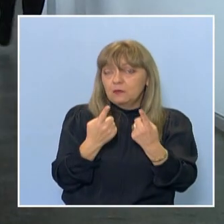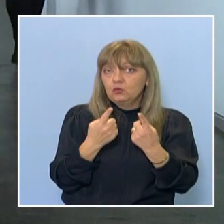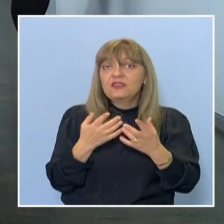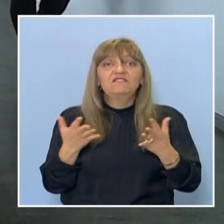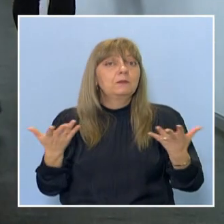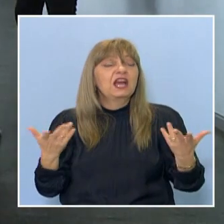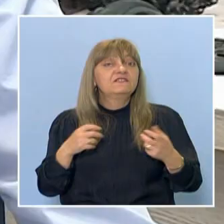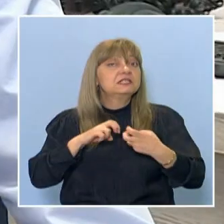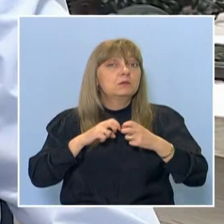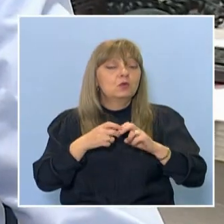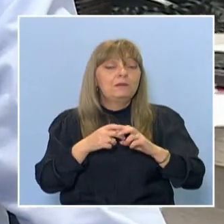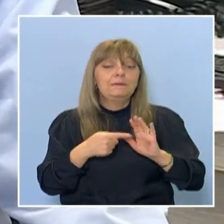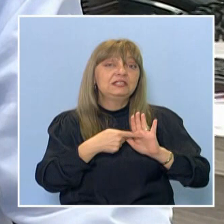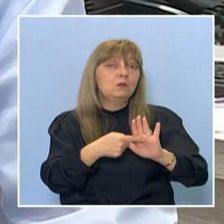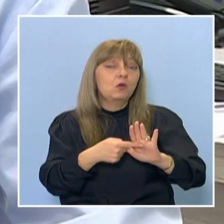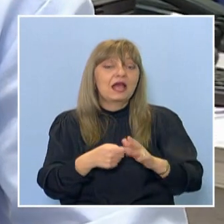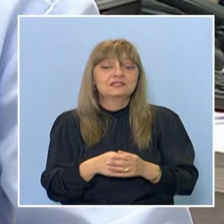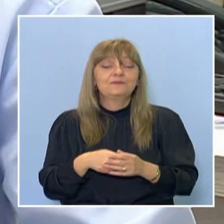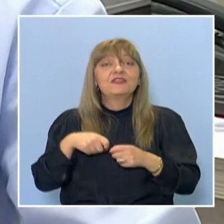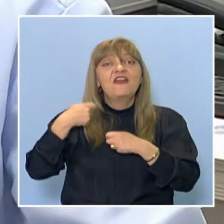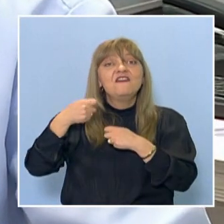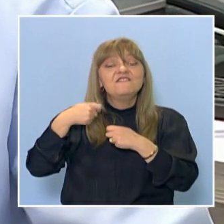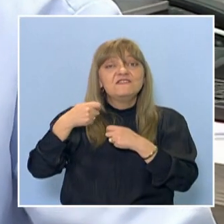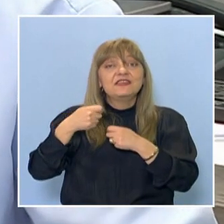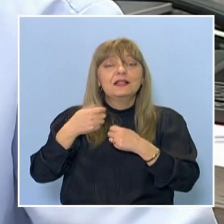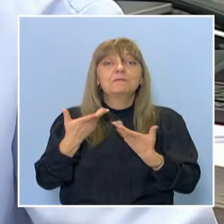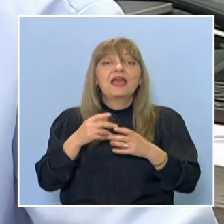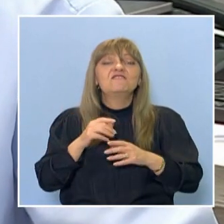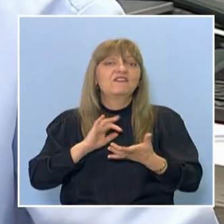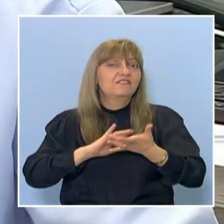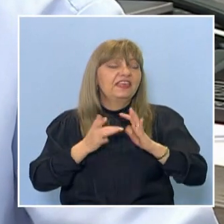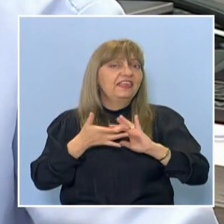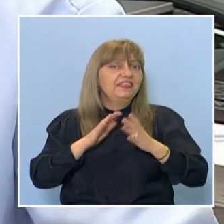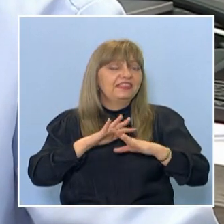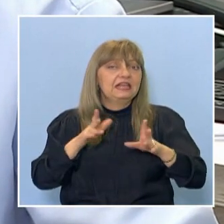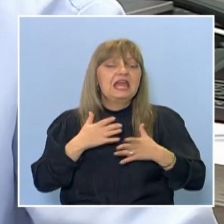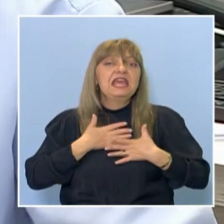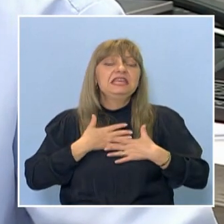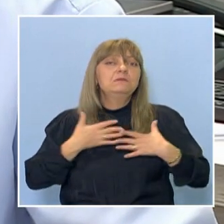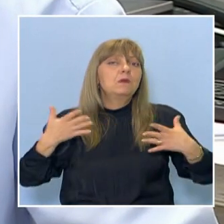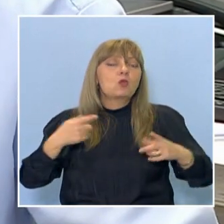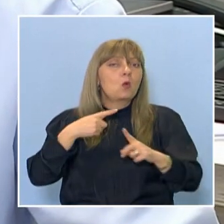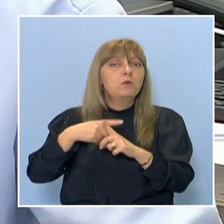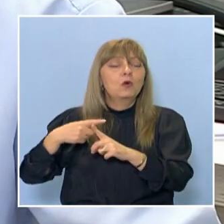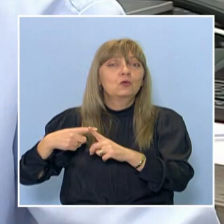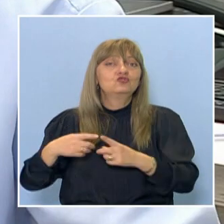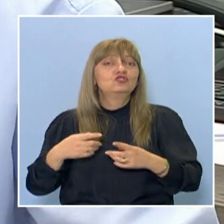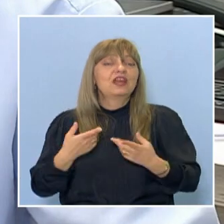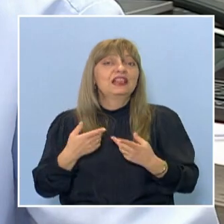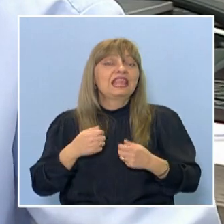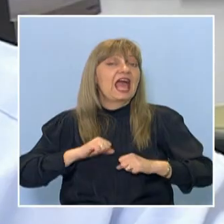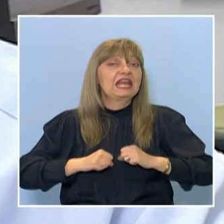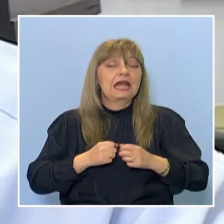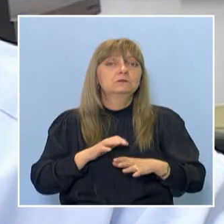показвам на другите. Филмчето е споделено в социалните медии и има масово положителни реакции. Масата са